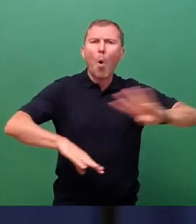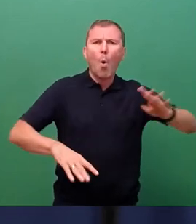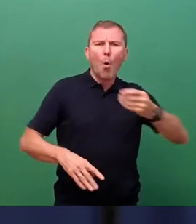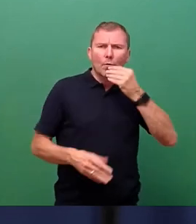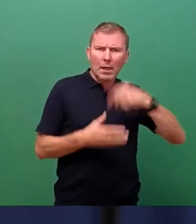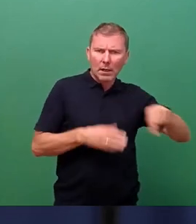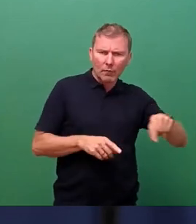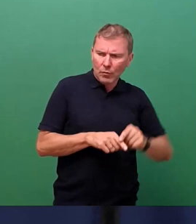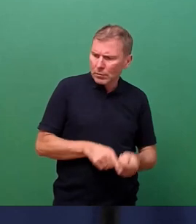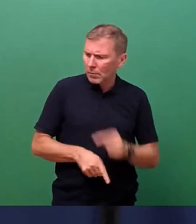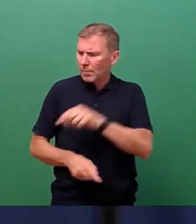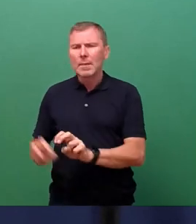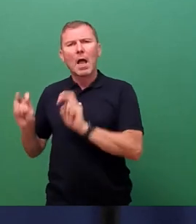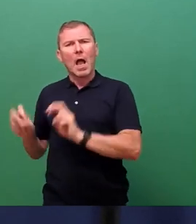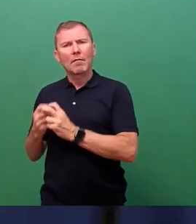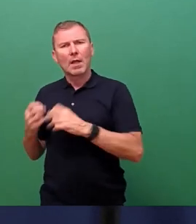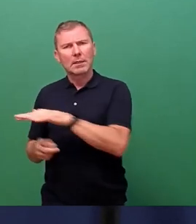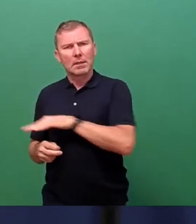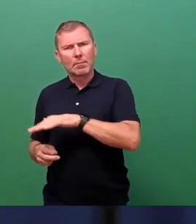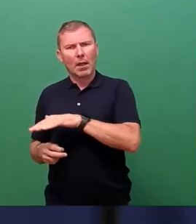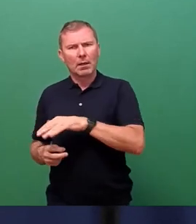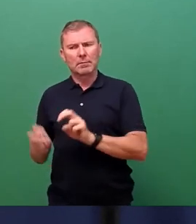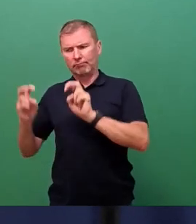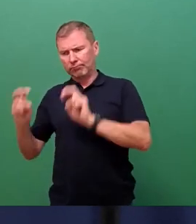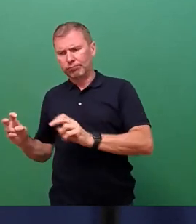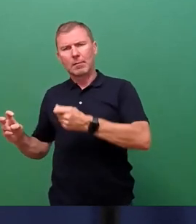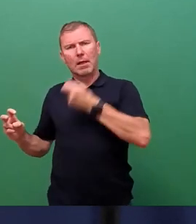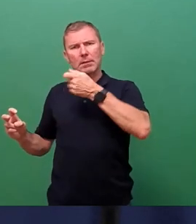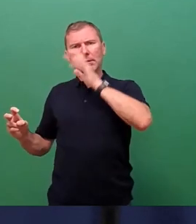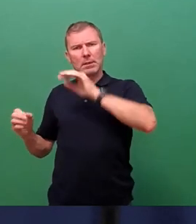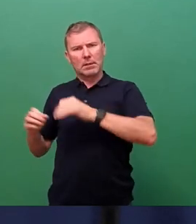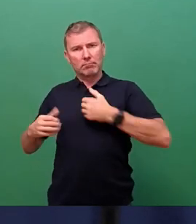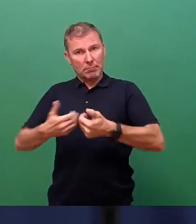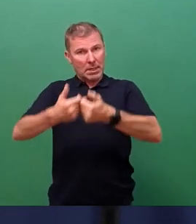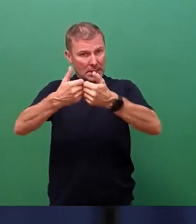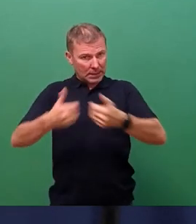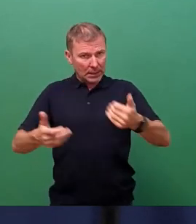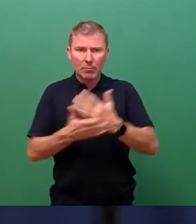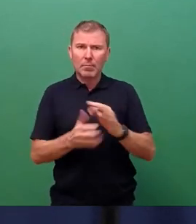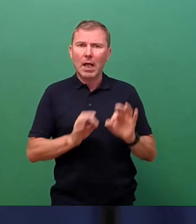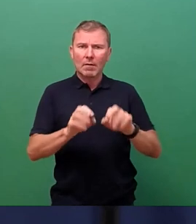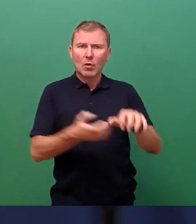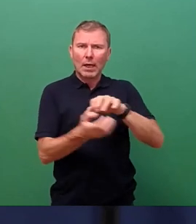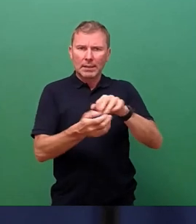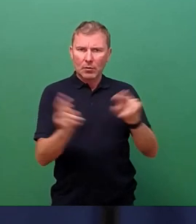und Aufenthaltsbereiche, wo man dann essen und trinken kann, geplant, um das Infektionsrisiko zu senken?